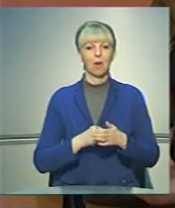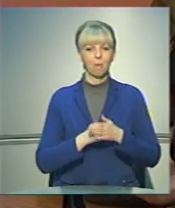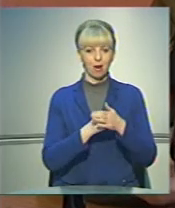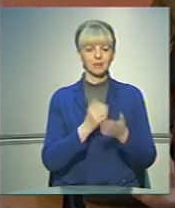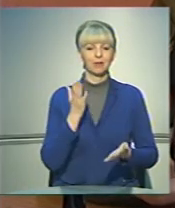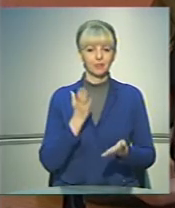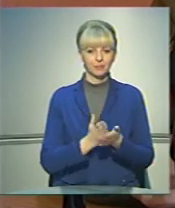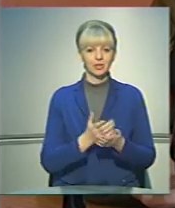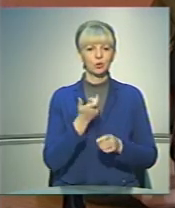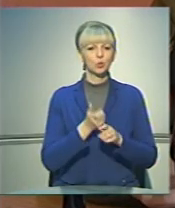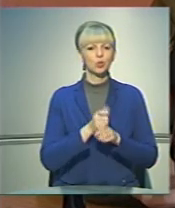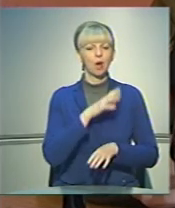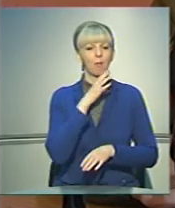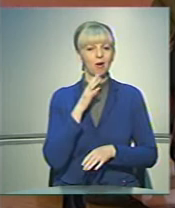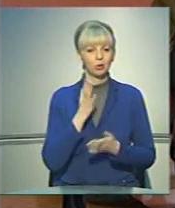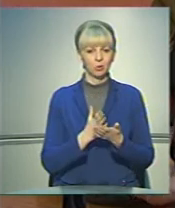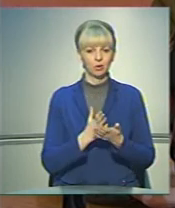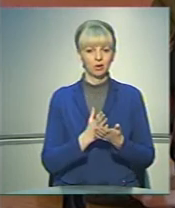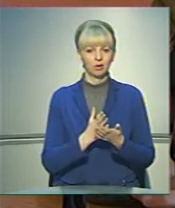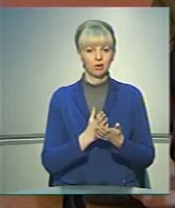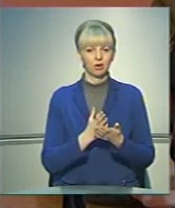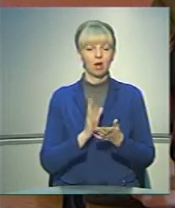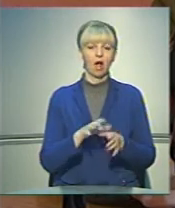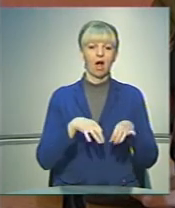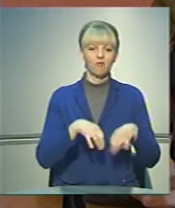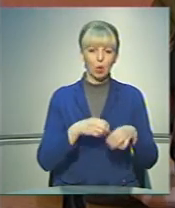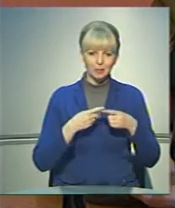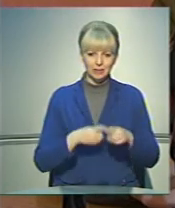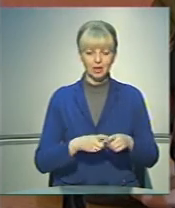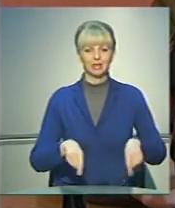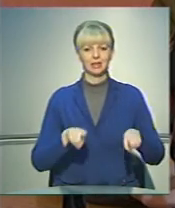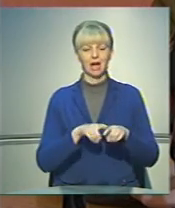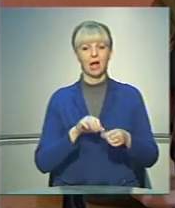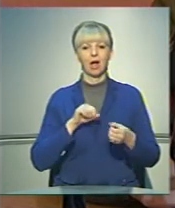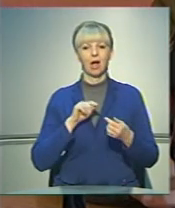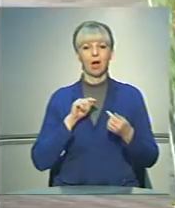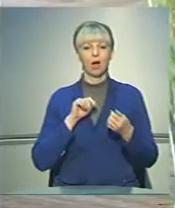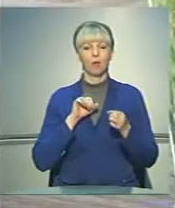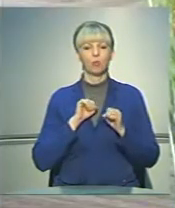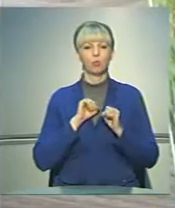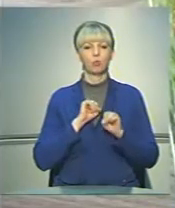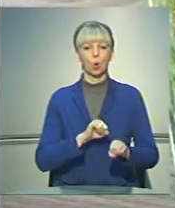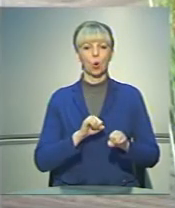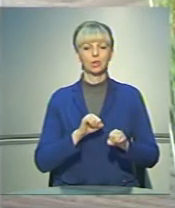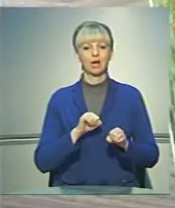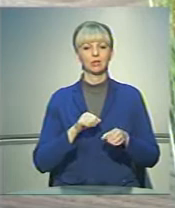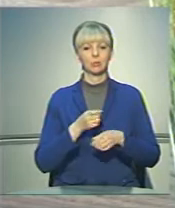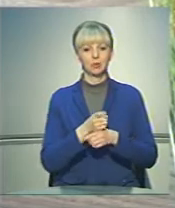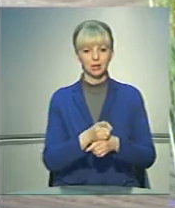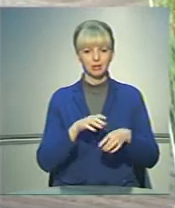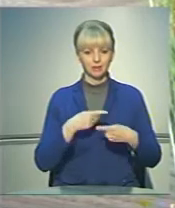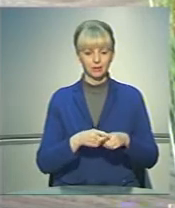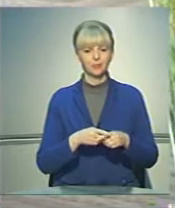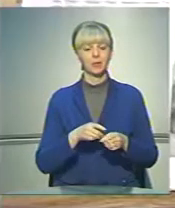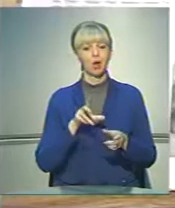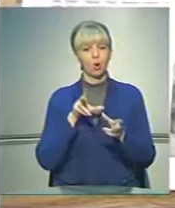Є дуже багато як автомобільної техніки, так і бронетанкової техніки. Контрактникам обіцяють